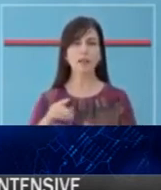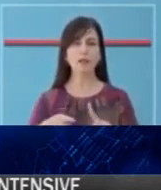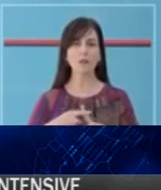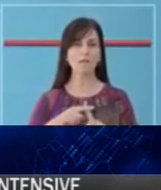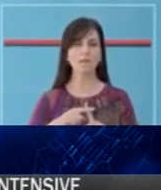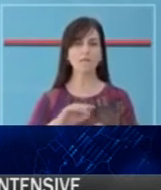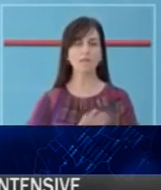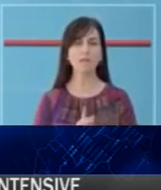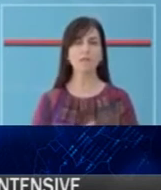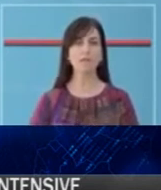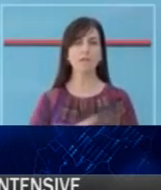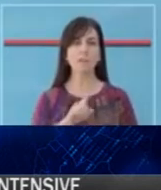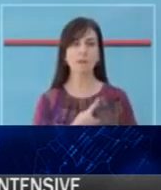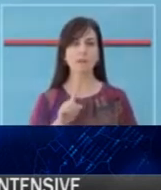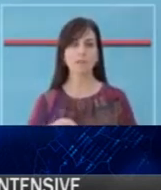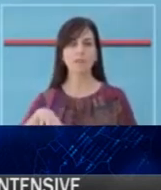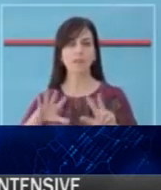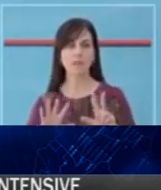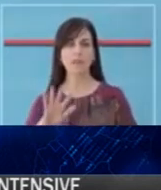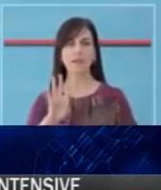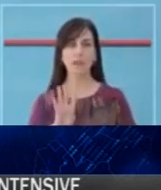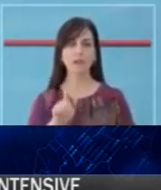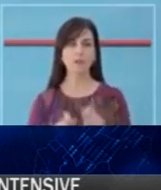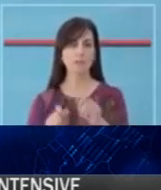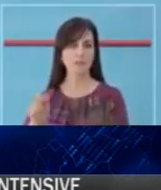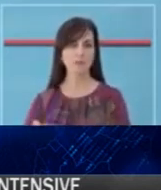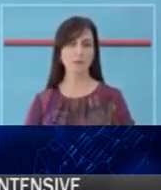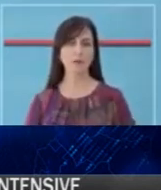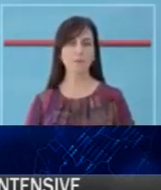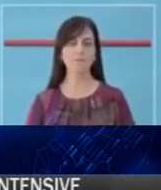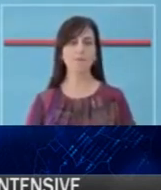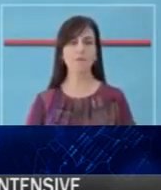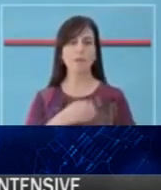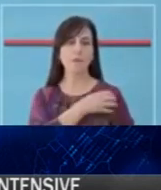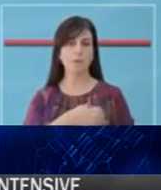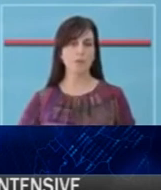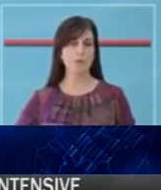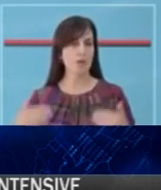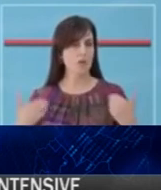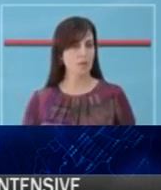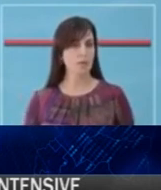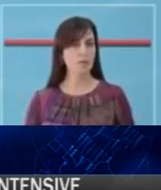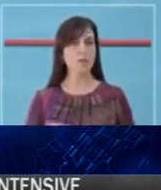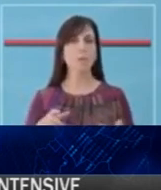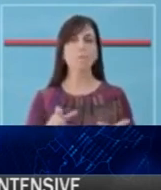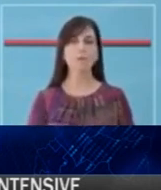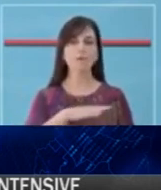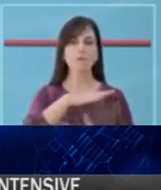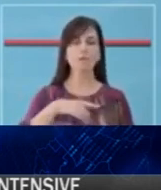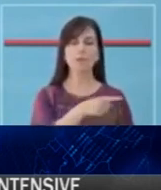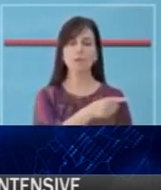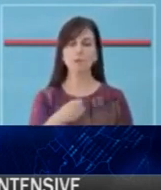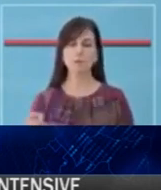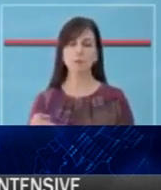.184 raste. Ministria e shëndecis dhe mbrojtje sociale, fëton qytetarët të tregojnë të kujdeshëm, të